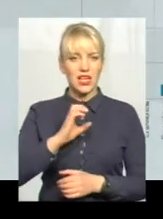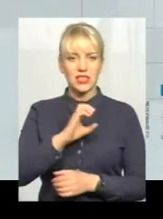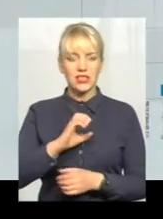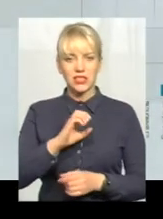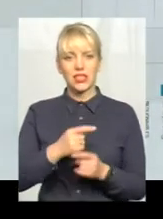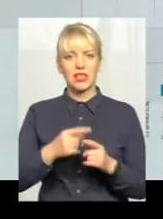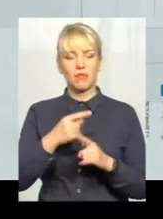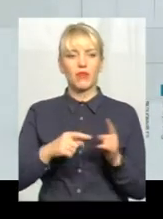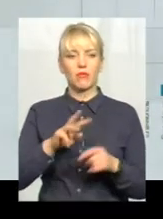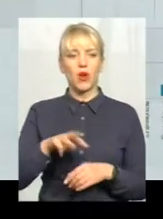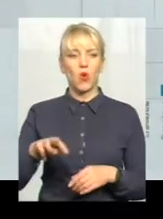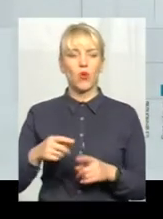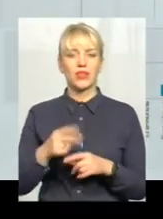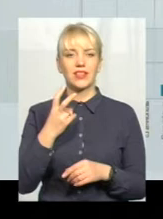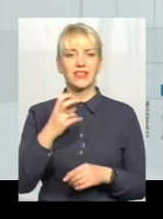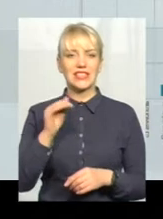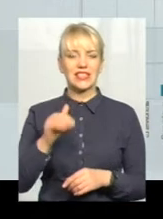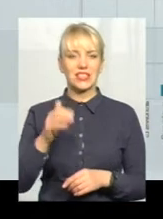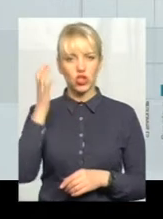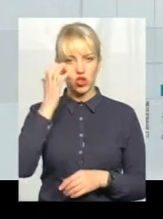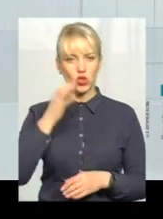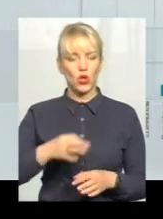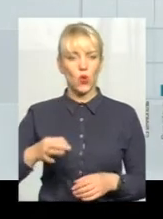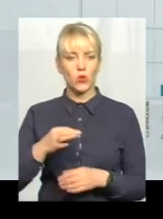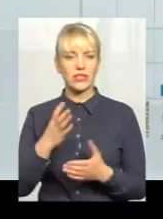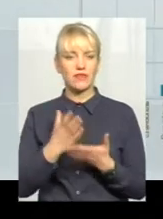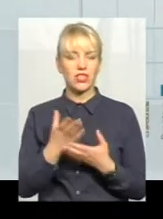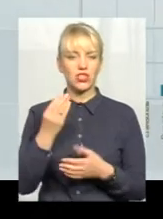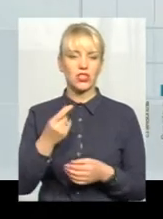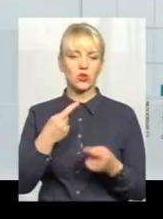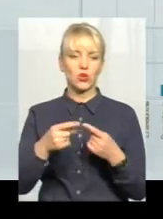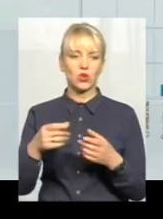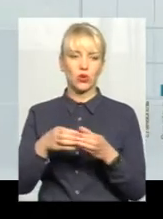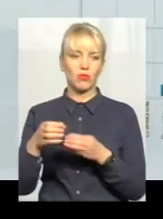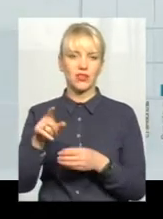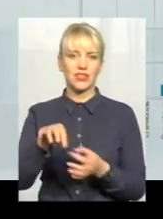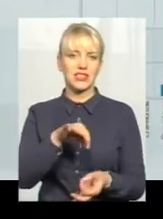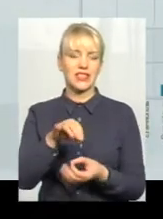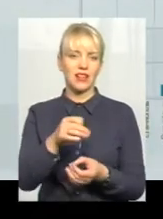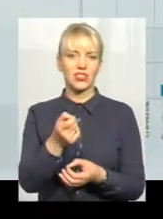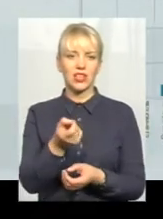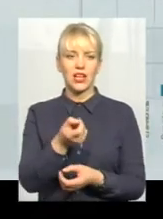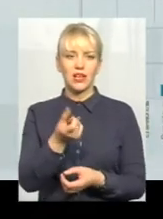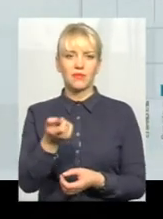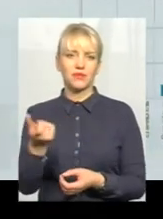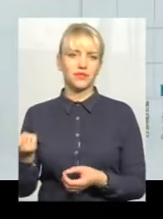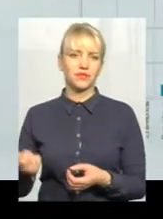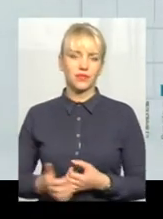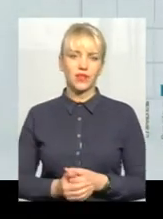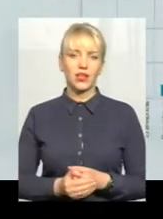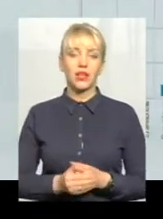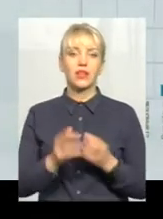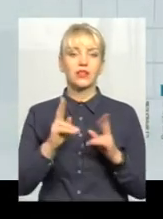з півмільйона 200 тисяч за Чорним островом. Є ще низка громад, але в них залишки вже від сотні і до кількох тисяч.